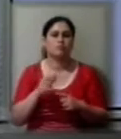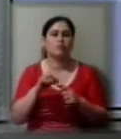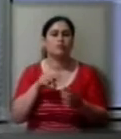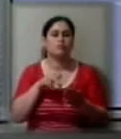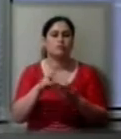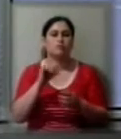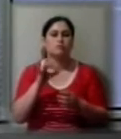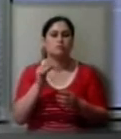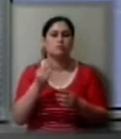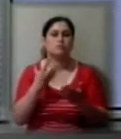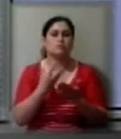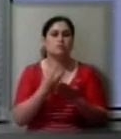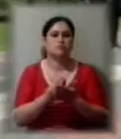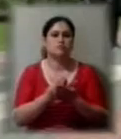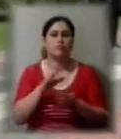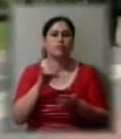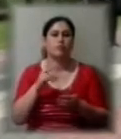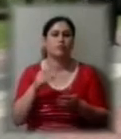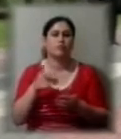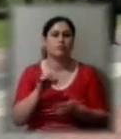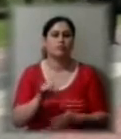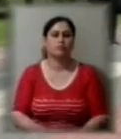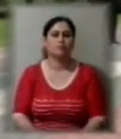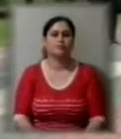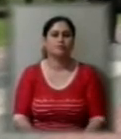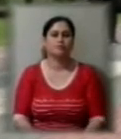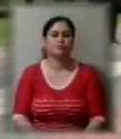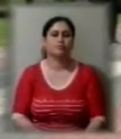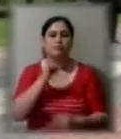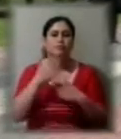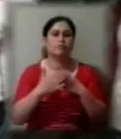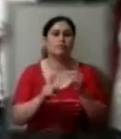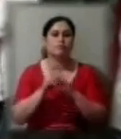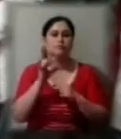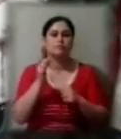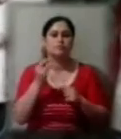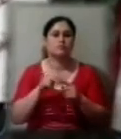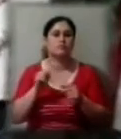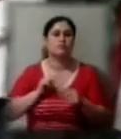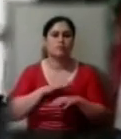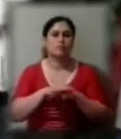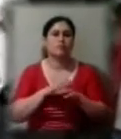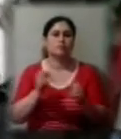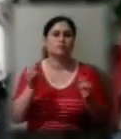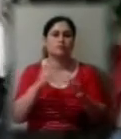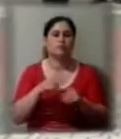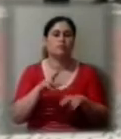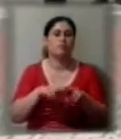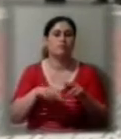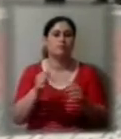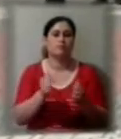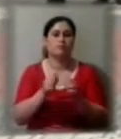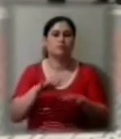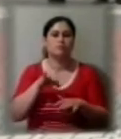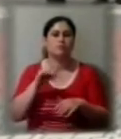своїми вимогами. Перед початком роботи сесії працівники ринків зібралися біля будівлі міськради. Кажуть,